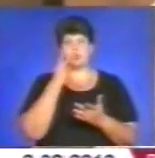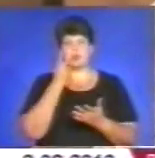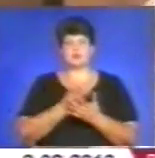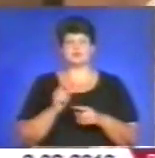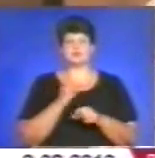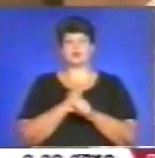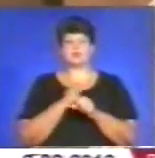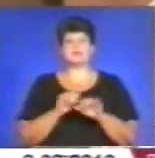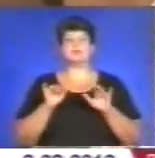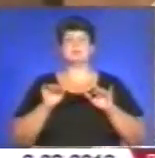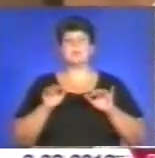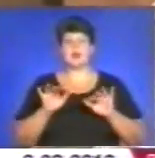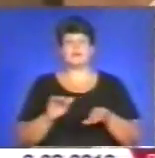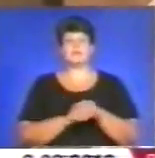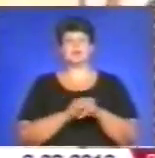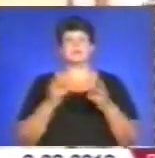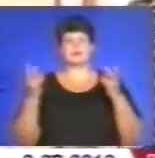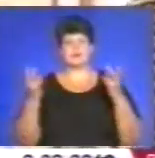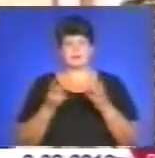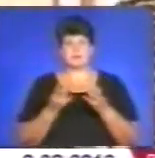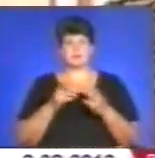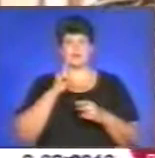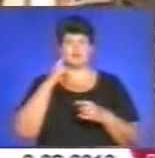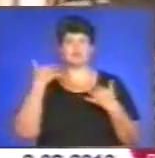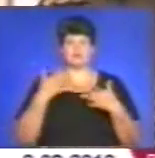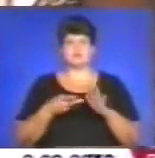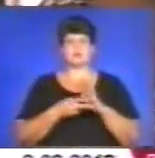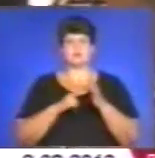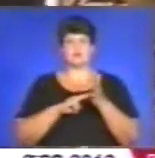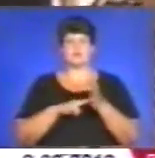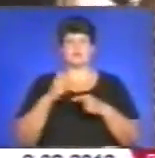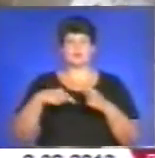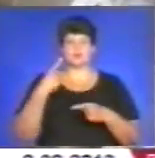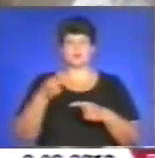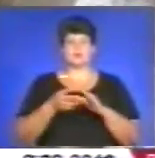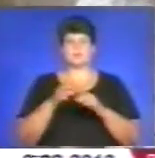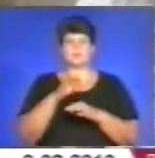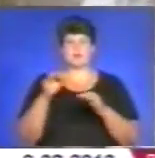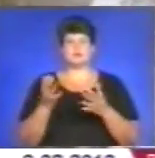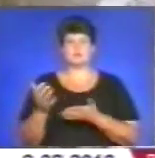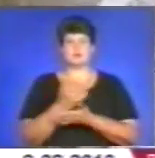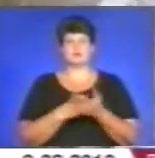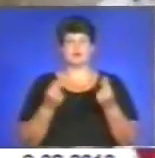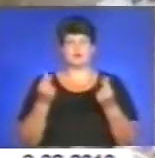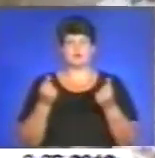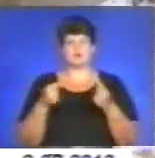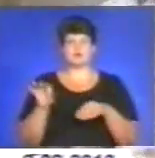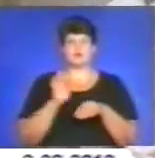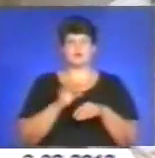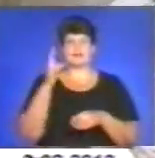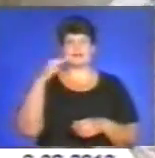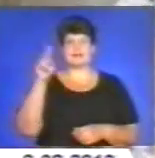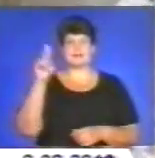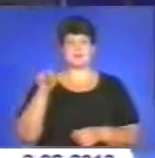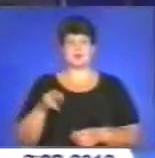робити справи добре треба. Молодь вже спланувала наступний проєкт. Волонтери збиратимуть кошти для дітей хворих на ДЦП.